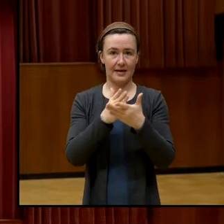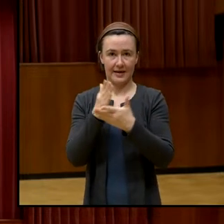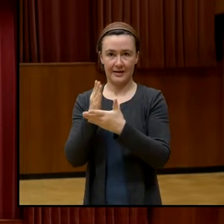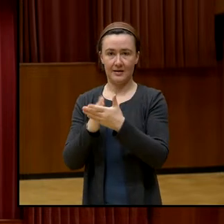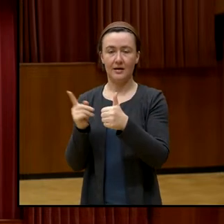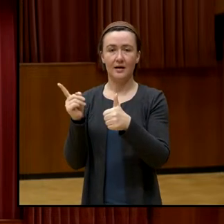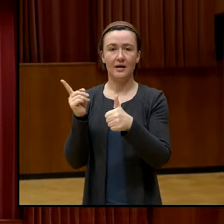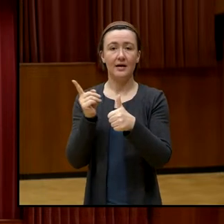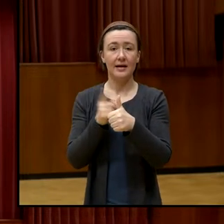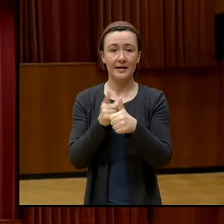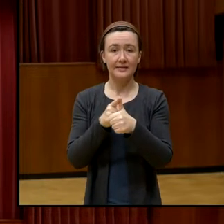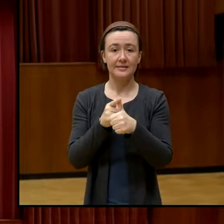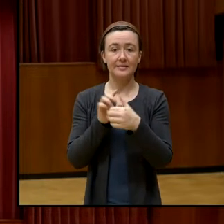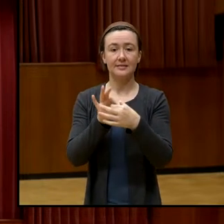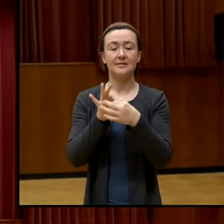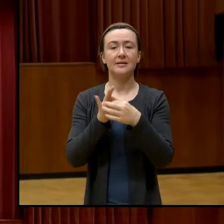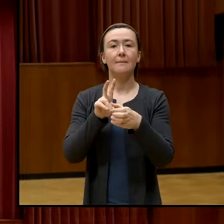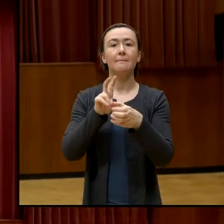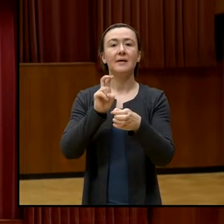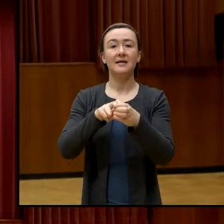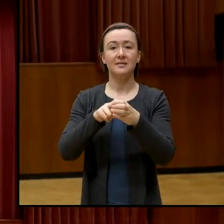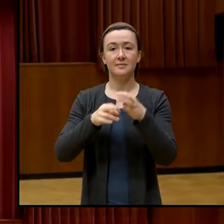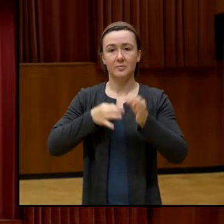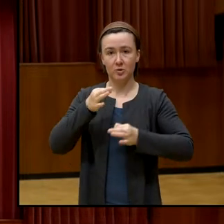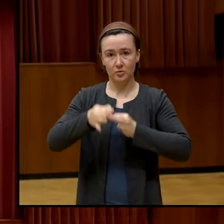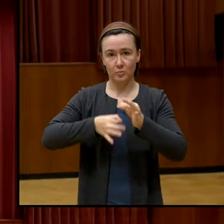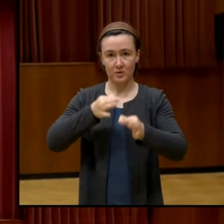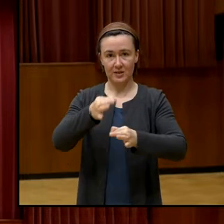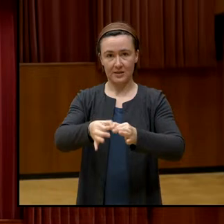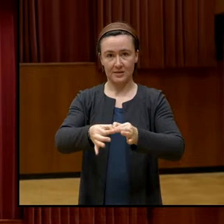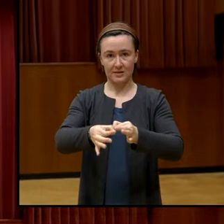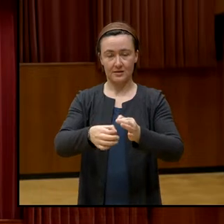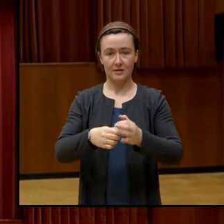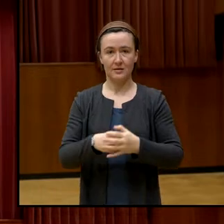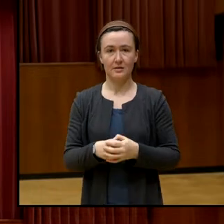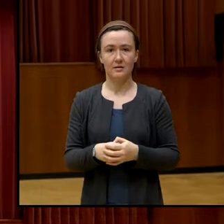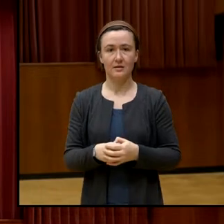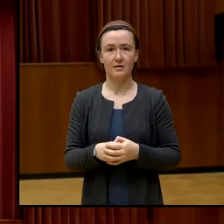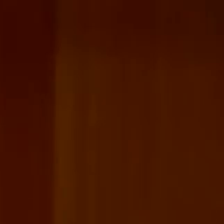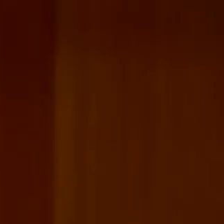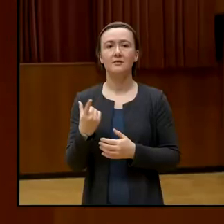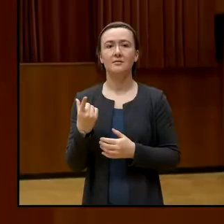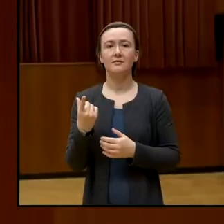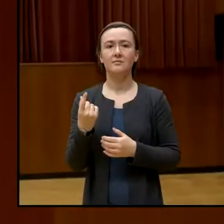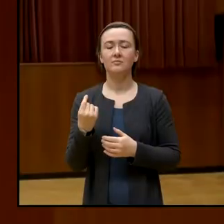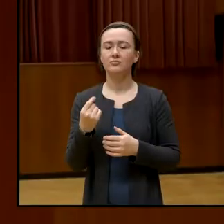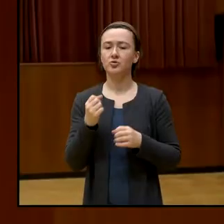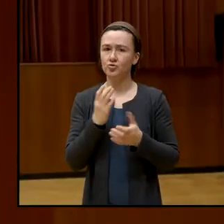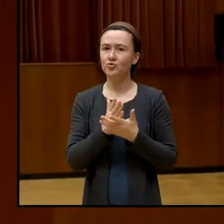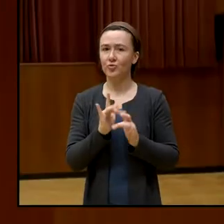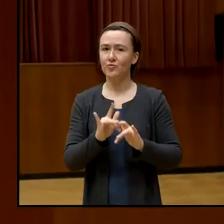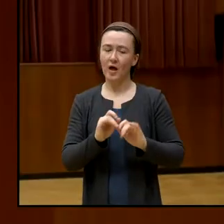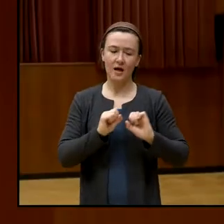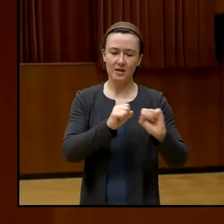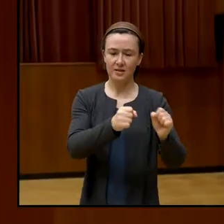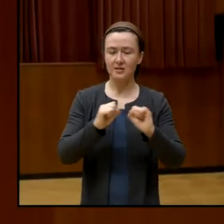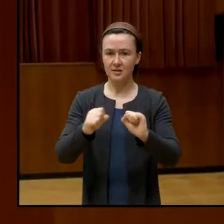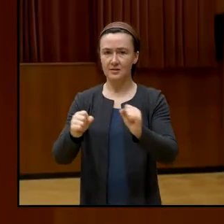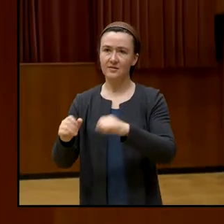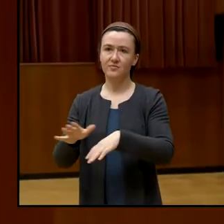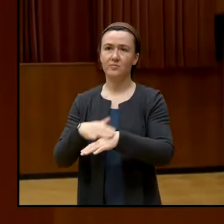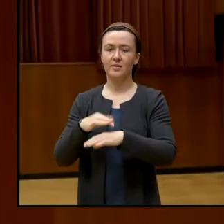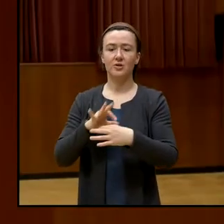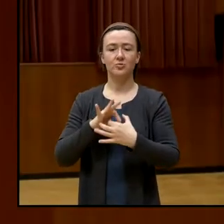die Frage der Partizipationsprozesse, wo es ja durchaus Initiativen gibt, vor allem zum Beispiel im Bereich der